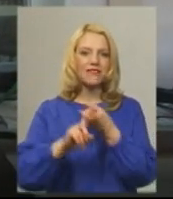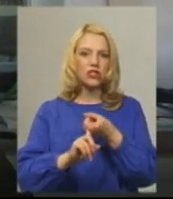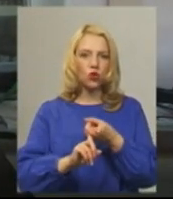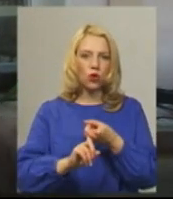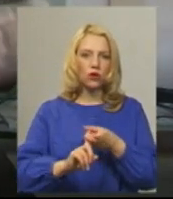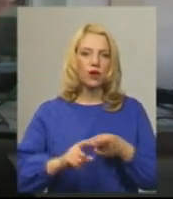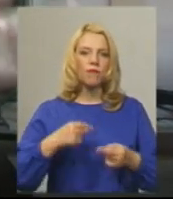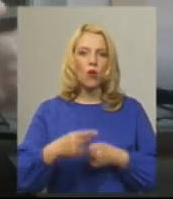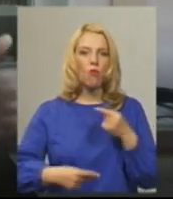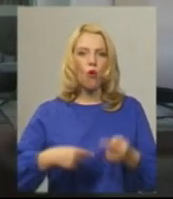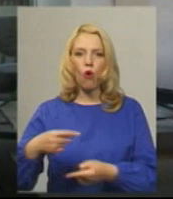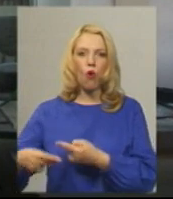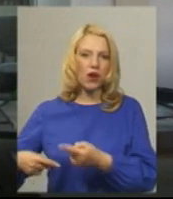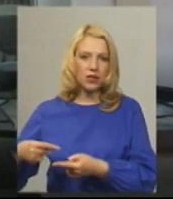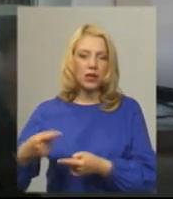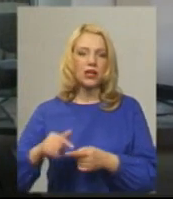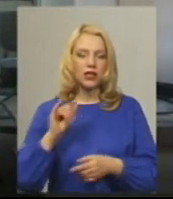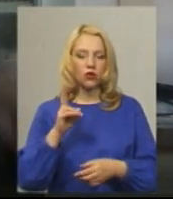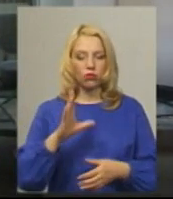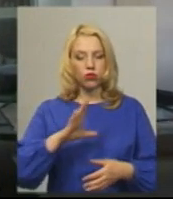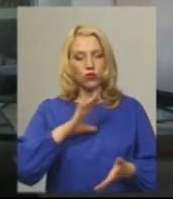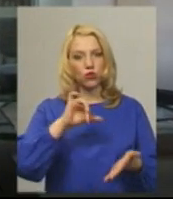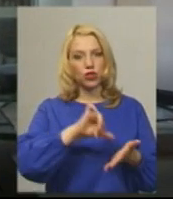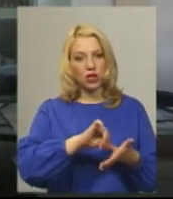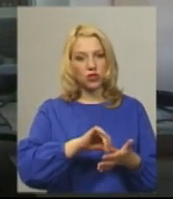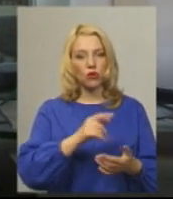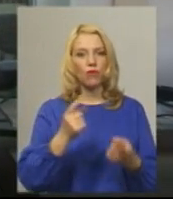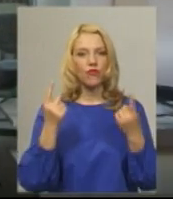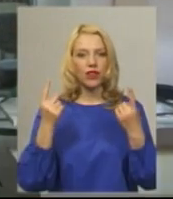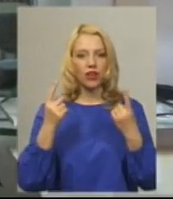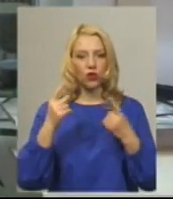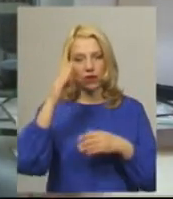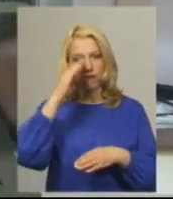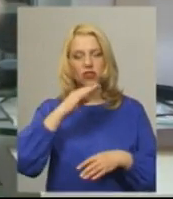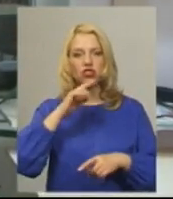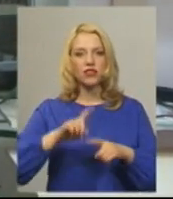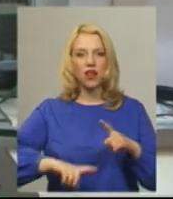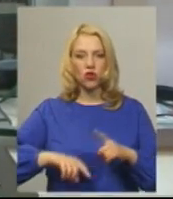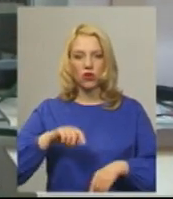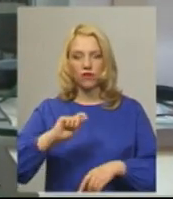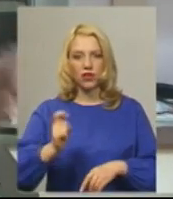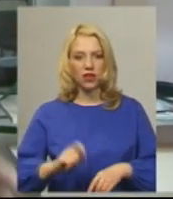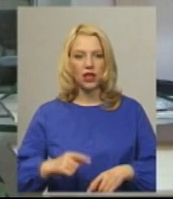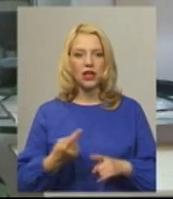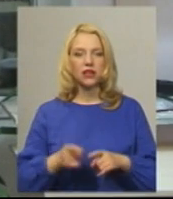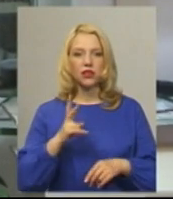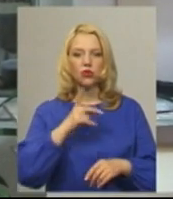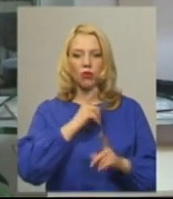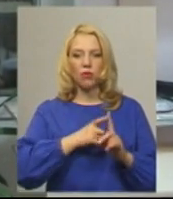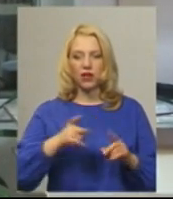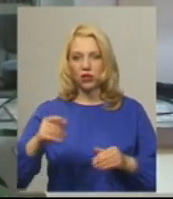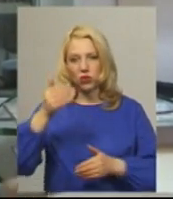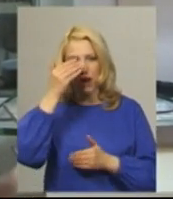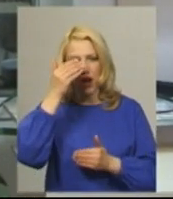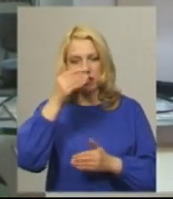були учасниками Великої вітчизняної війни, і тих, хто період афганських подій